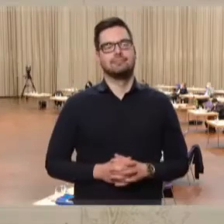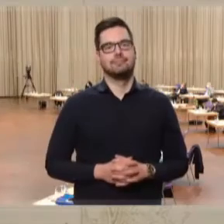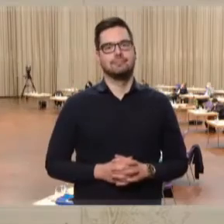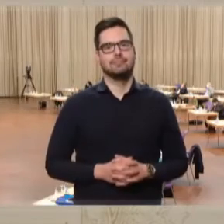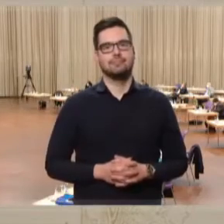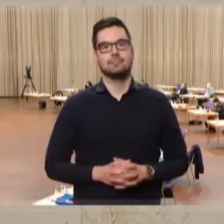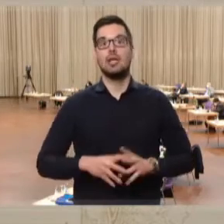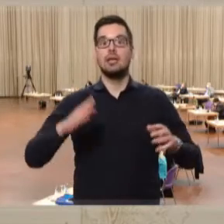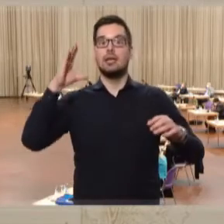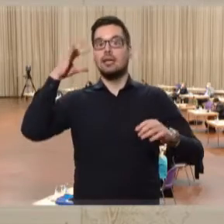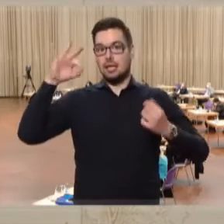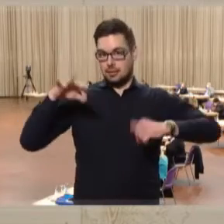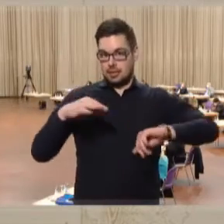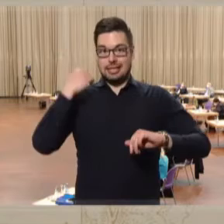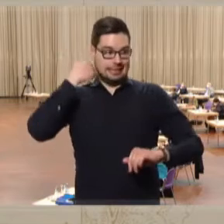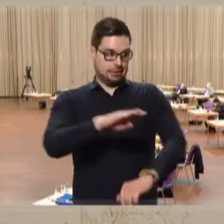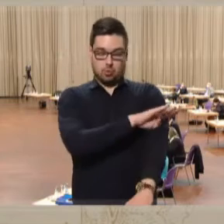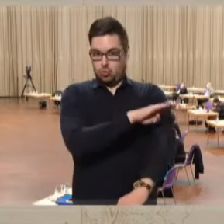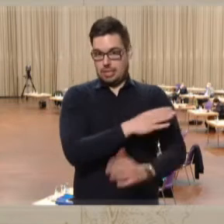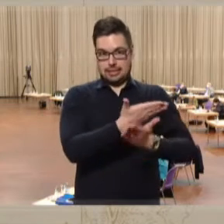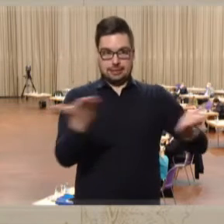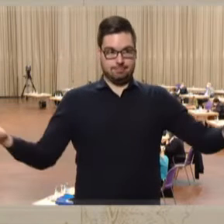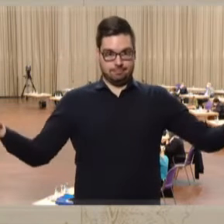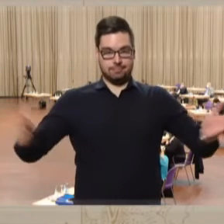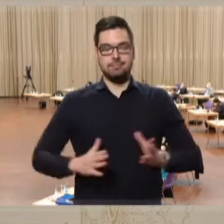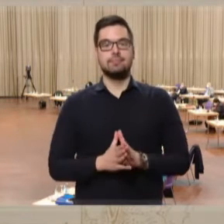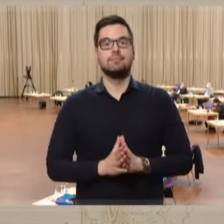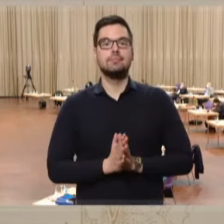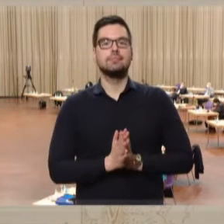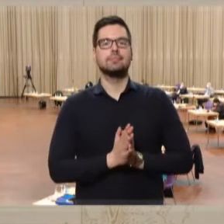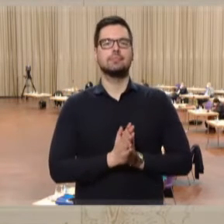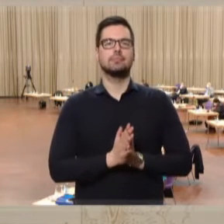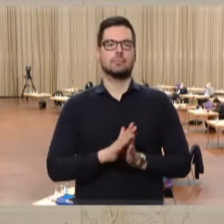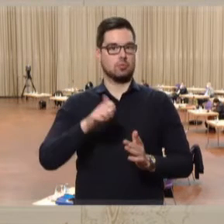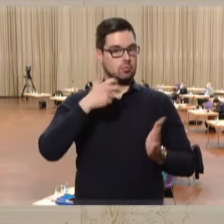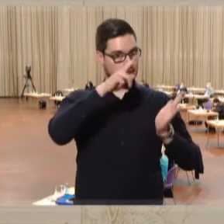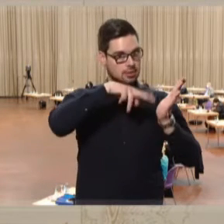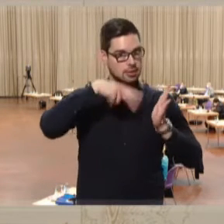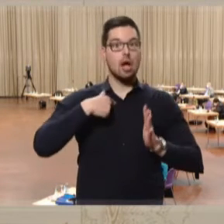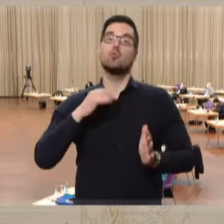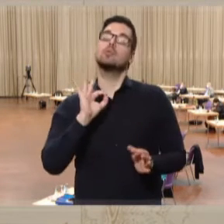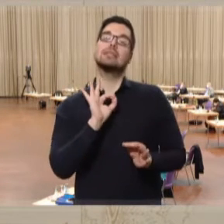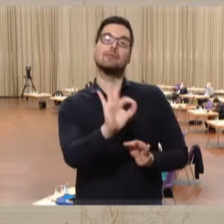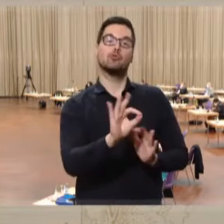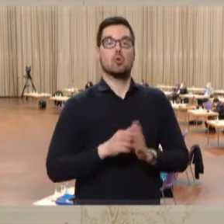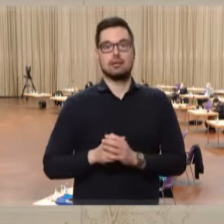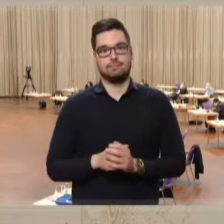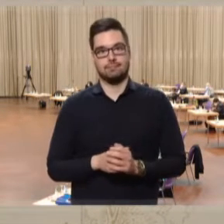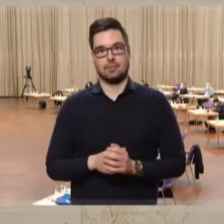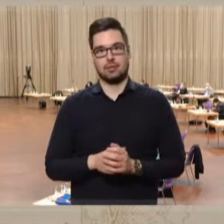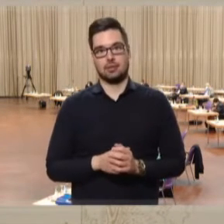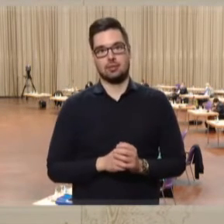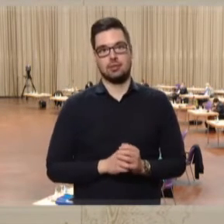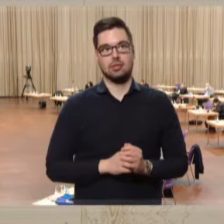Herr Präsident, liebe Kolleginnen und Kollegen, wir waren ja bei der ersten Lesung auch schon dafür, weil wir